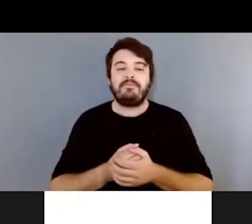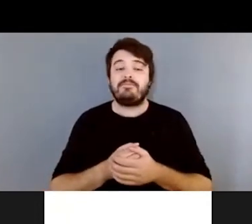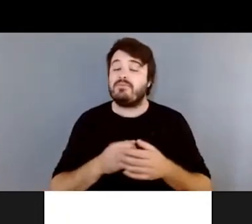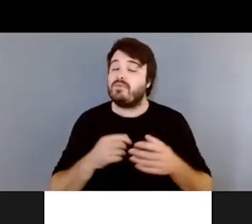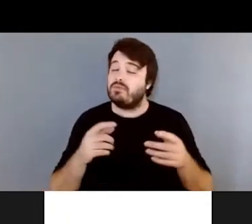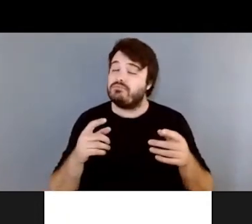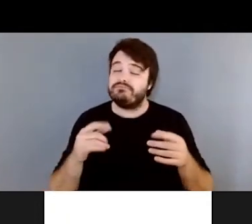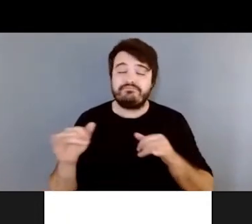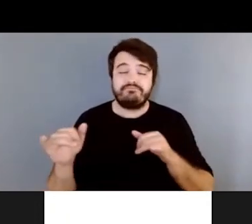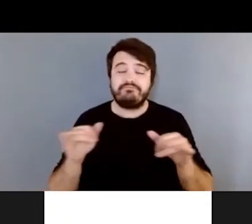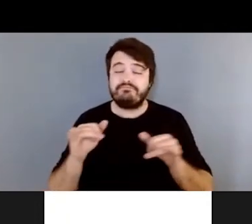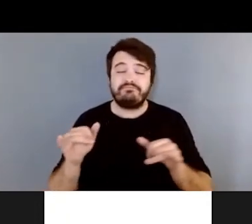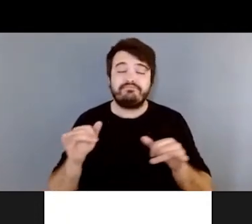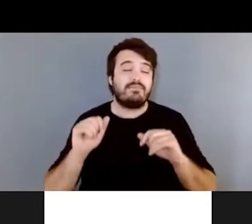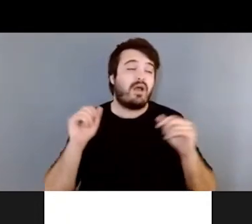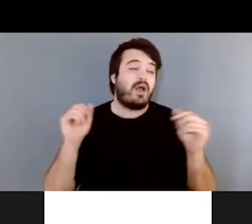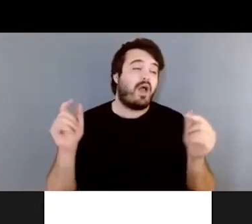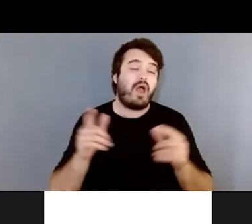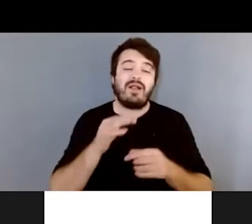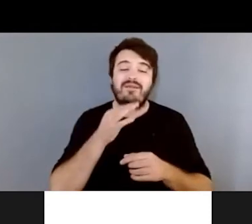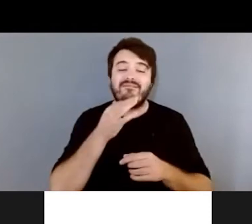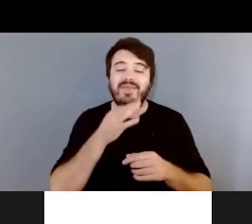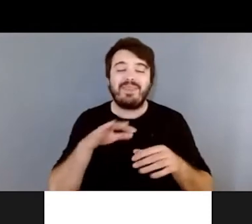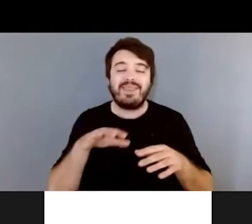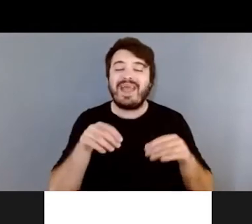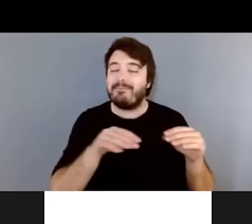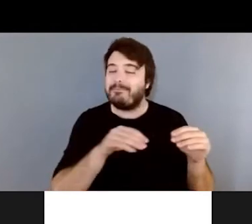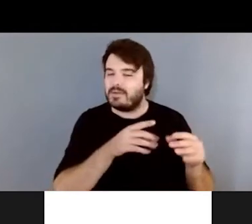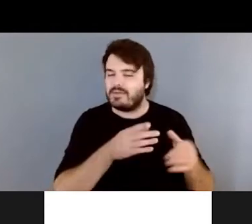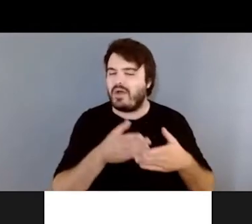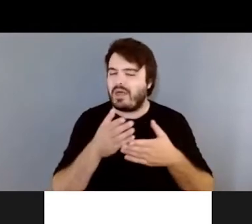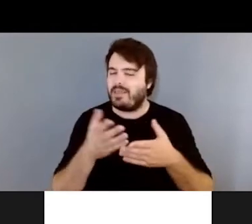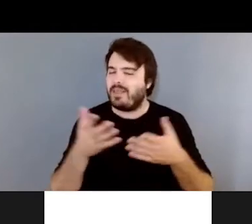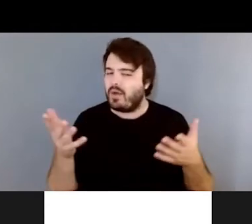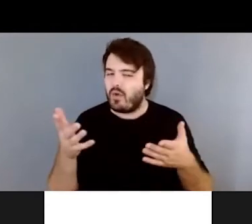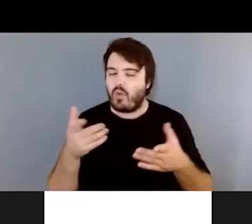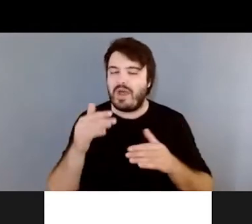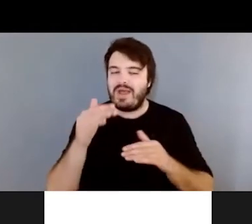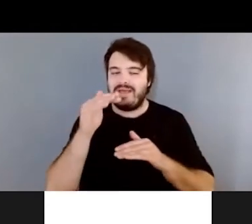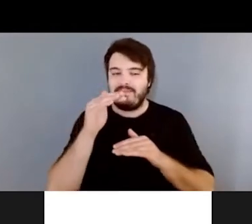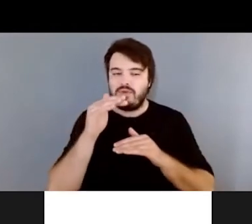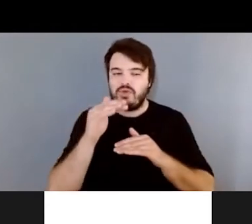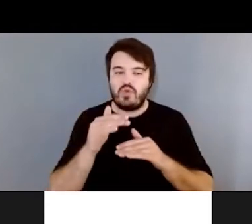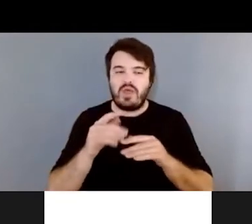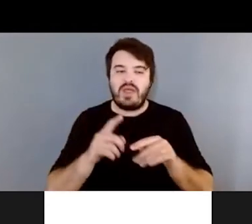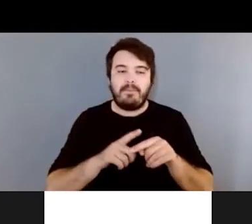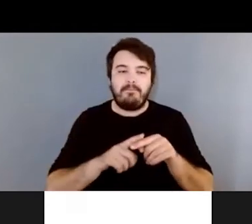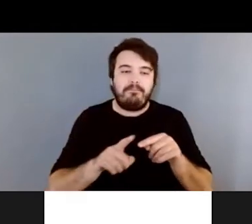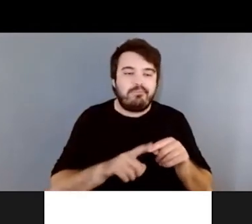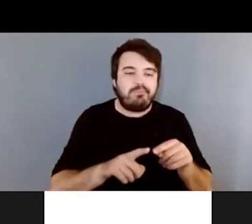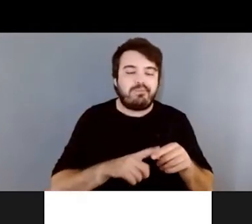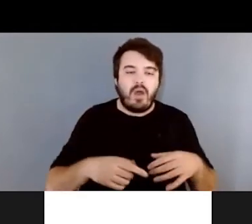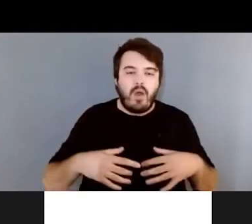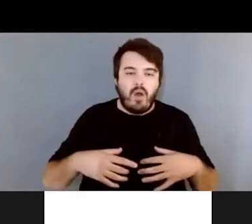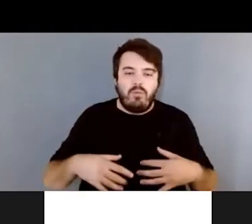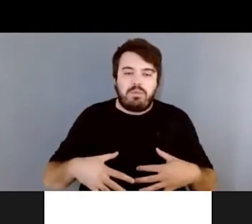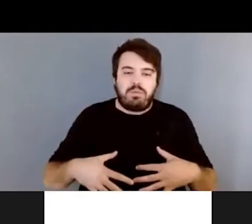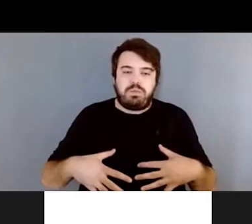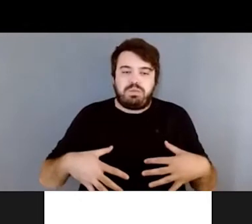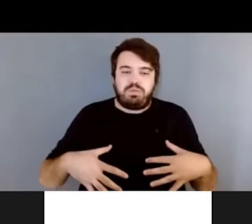les fines herbes, ça aide à diminuer la formation de gaz, de flatulence,